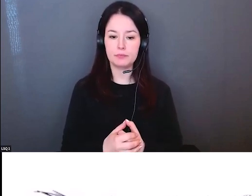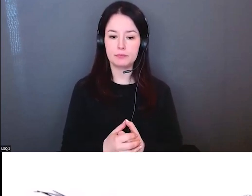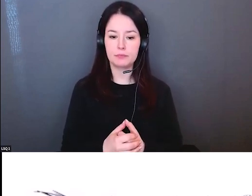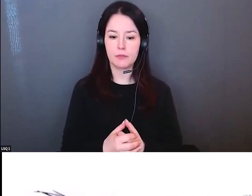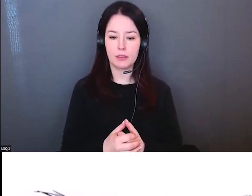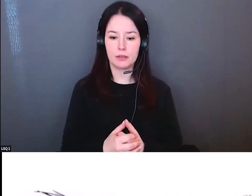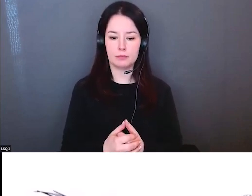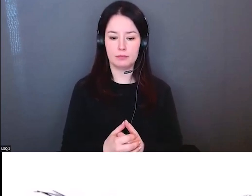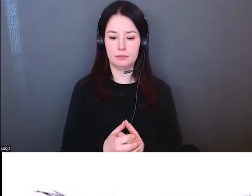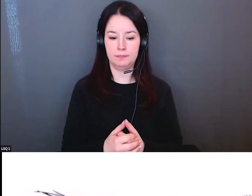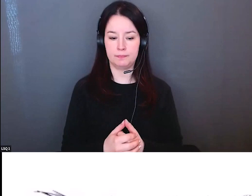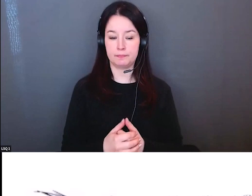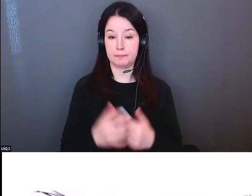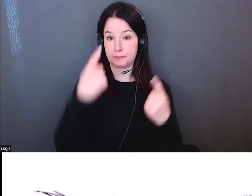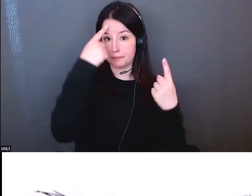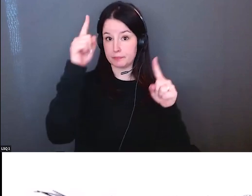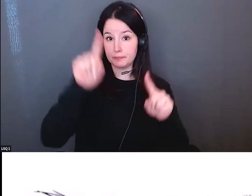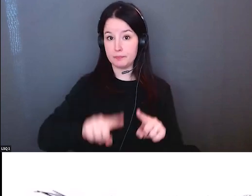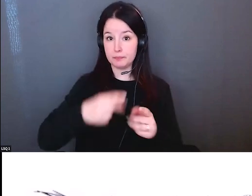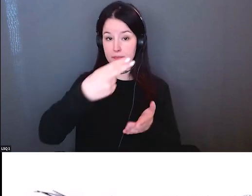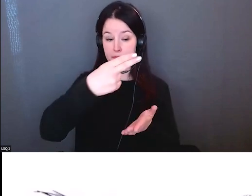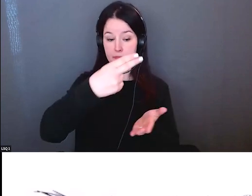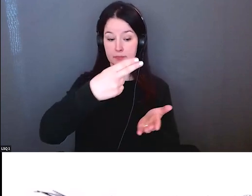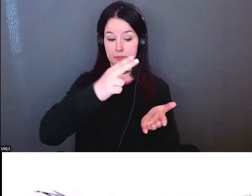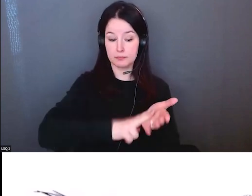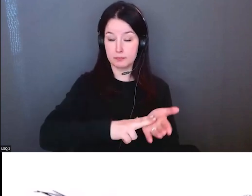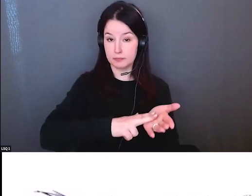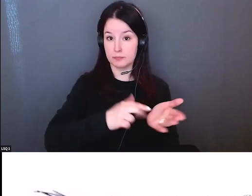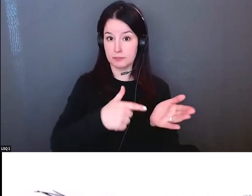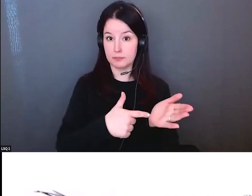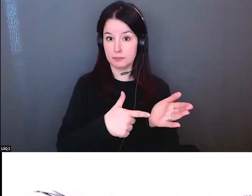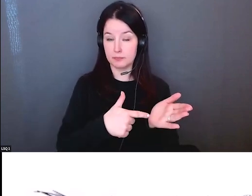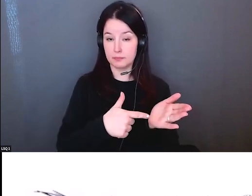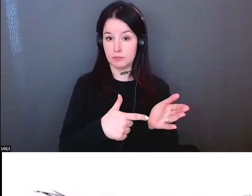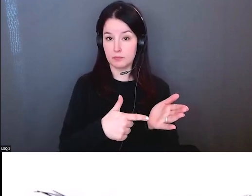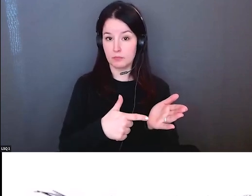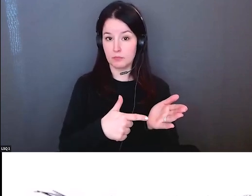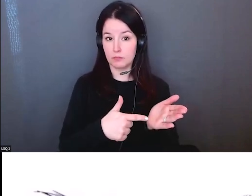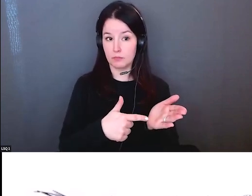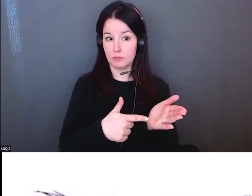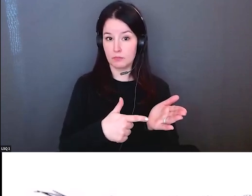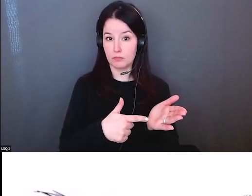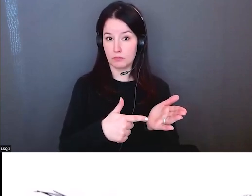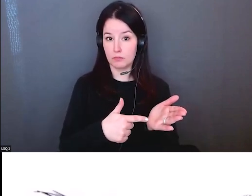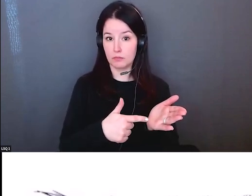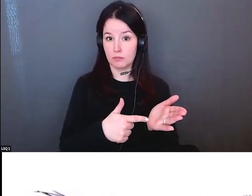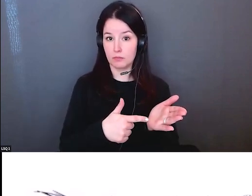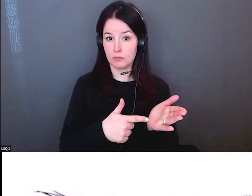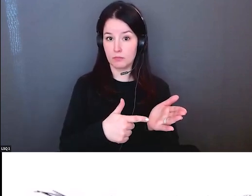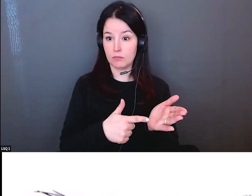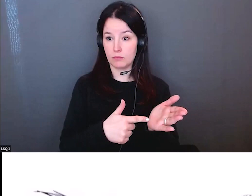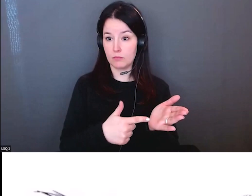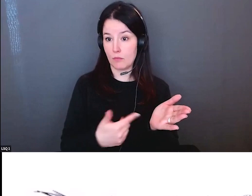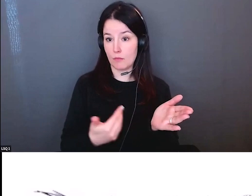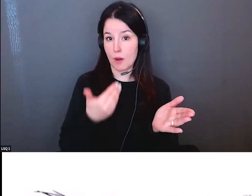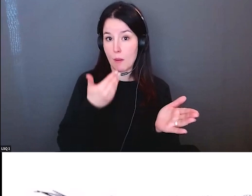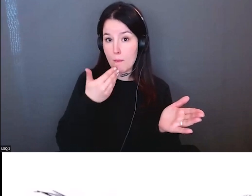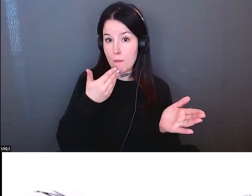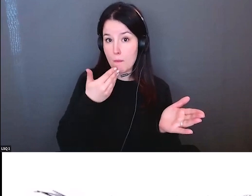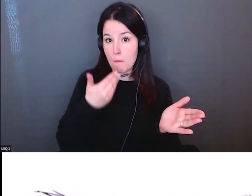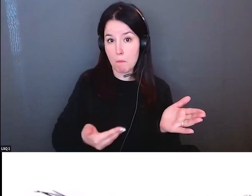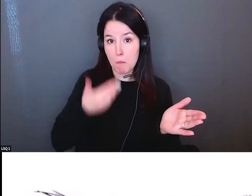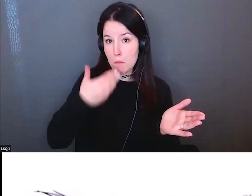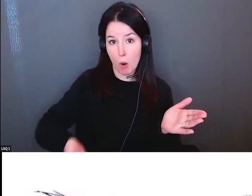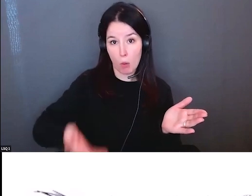de cette exemple des toureaux et lorsque j'ai parlé avec les toureaux au début donc on a constaté qu'il était